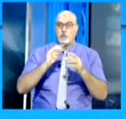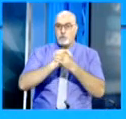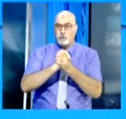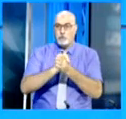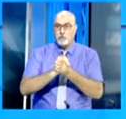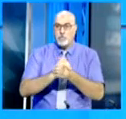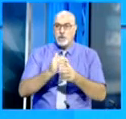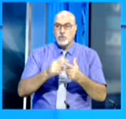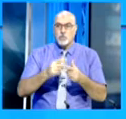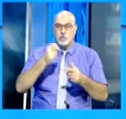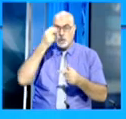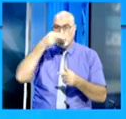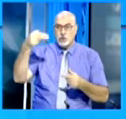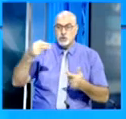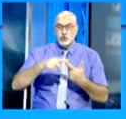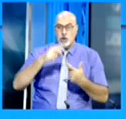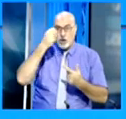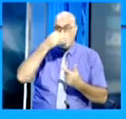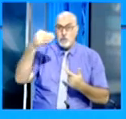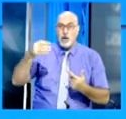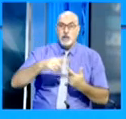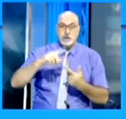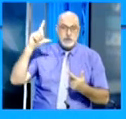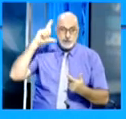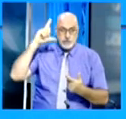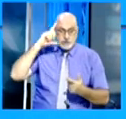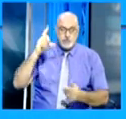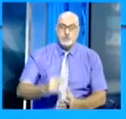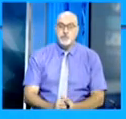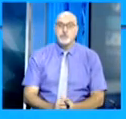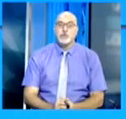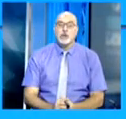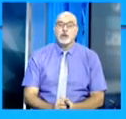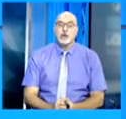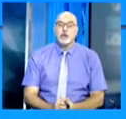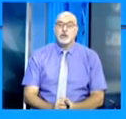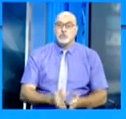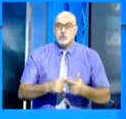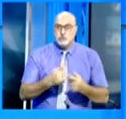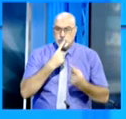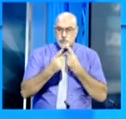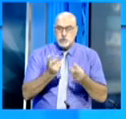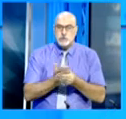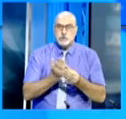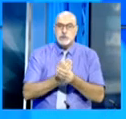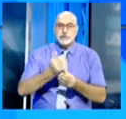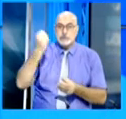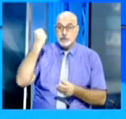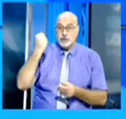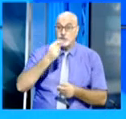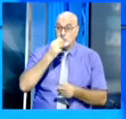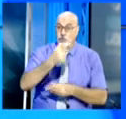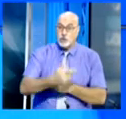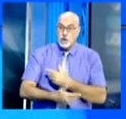في كل من النيجر ومالي وليبيا كما أكد التطرق إلى قضية الصحراء الغربية وضرورة دعم